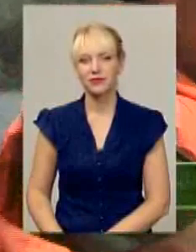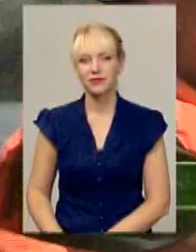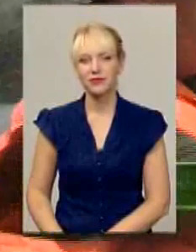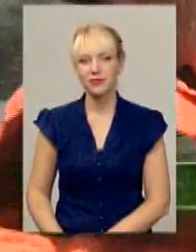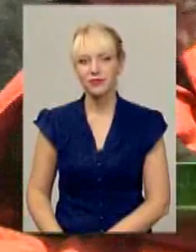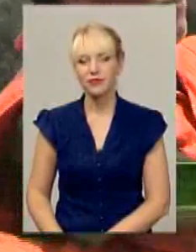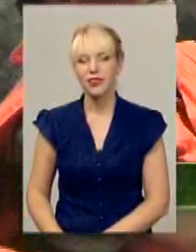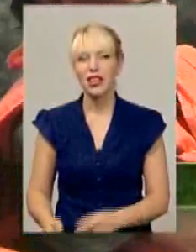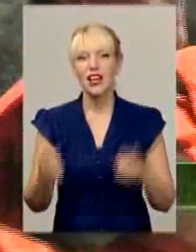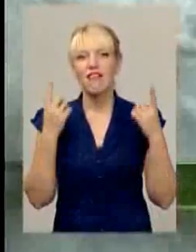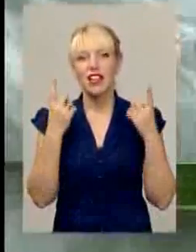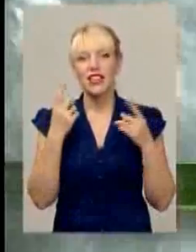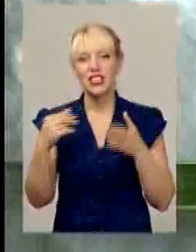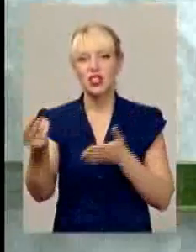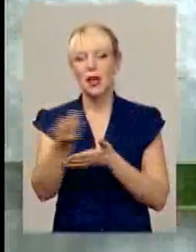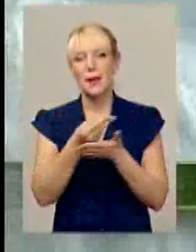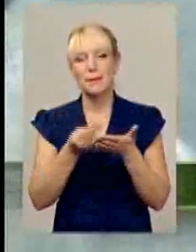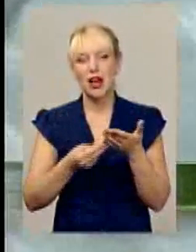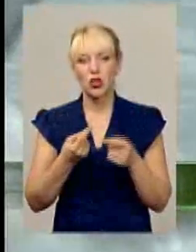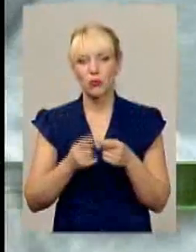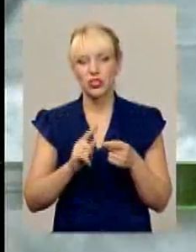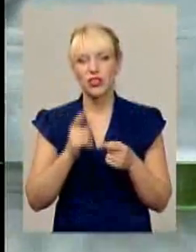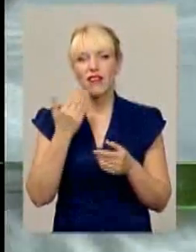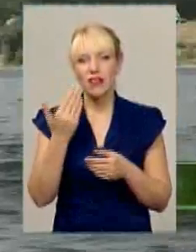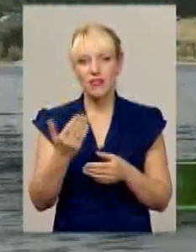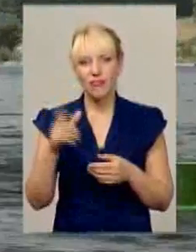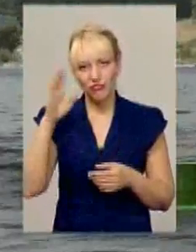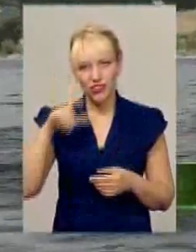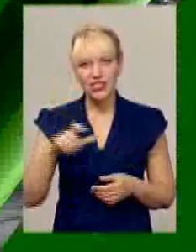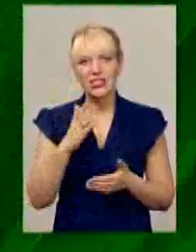Величний і мальовничий. Дністер став справжньою меккою для подолян.